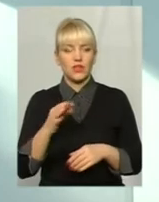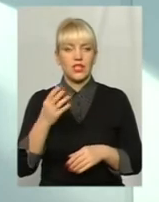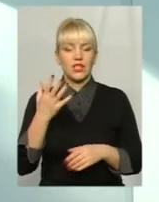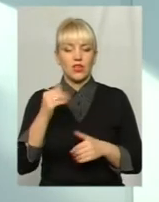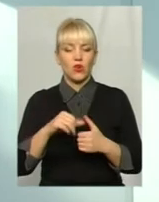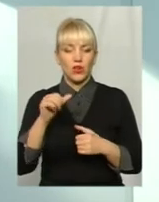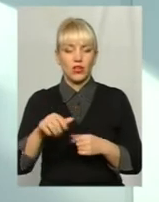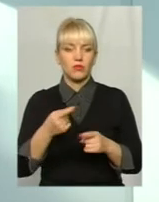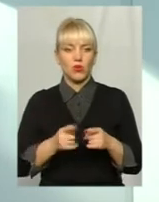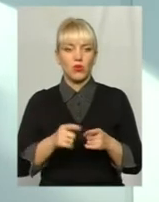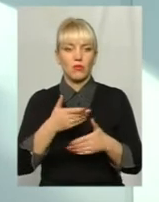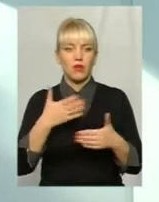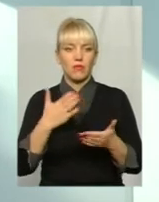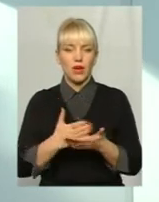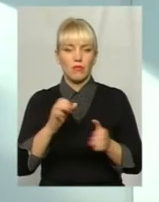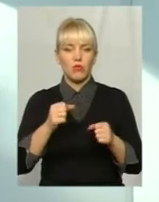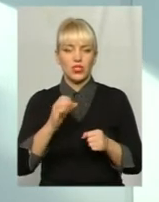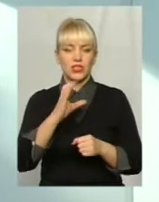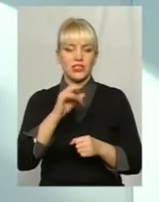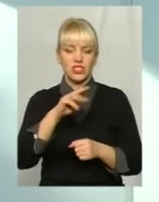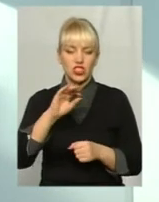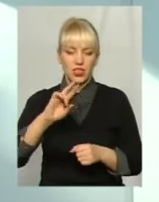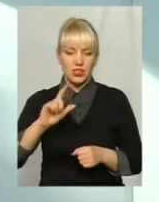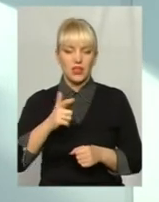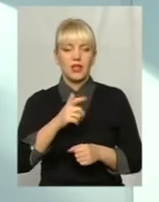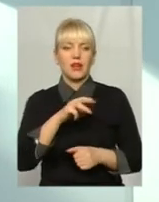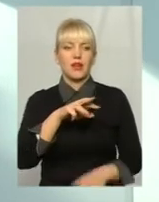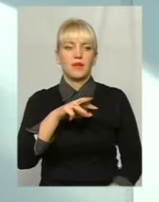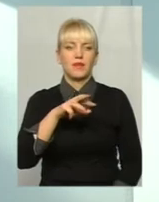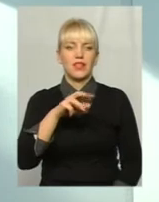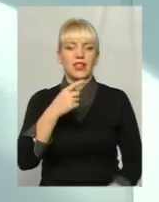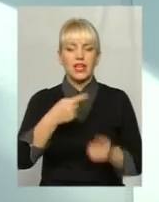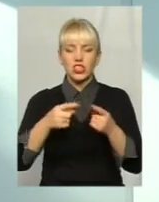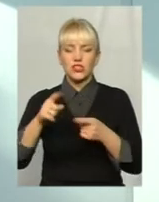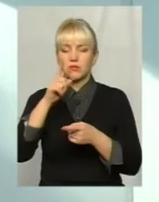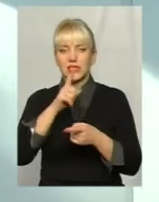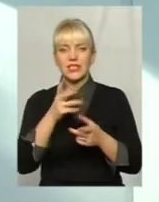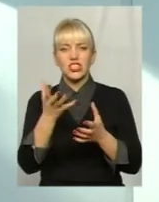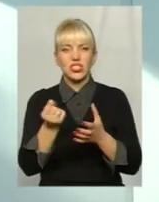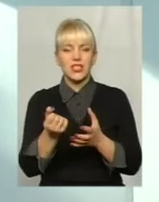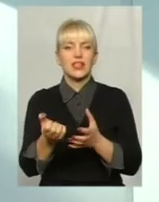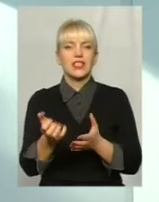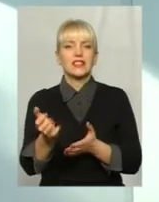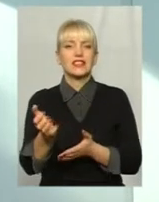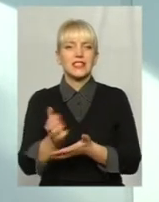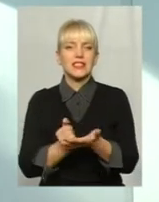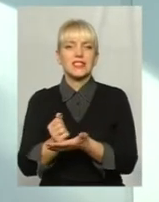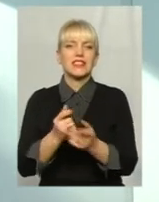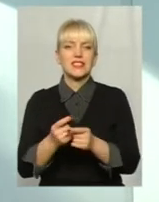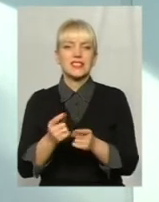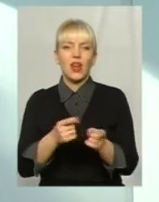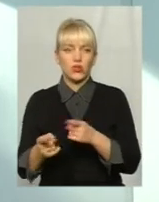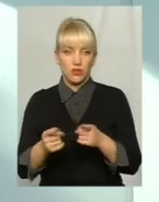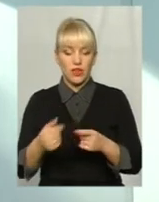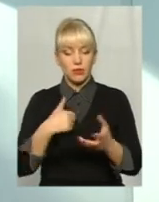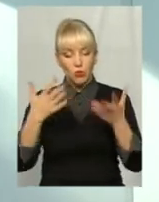ми маємо можливість іще в січні, лютому, і березні заготовляти, в разі буде потреби. Ну проаналізували ту зиму і цю, і